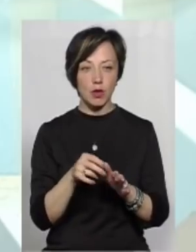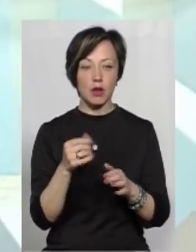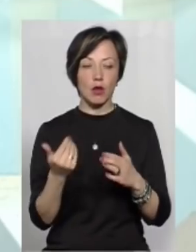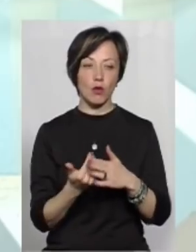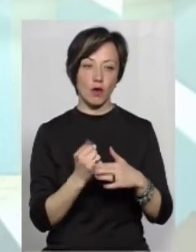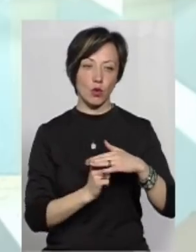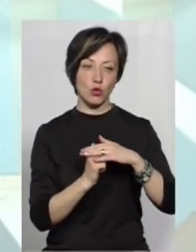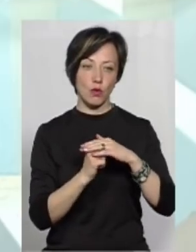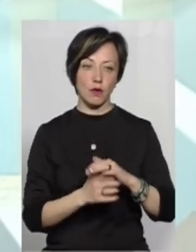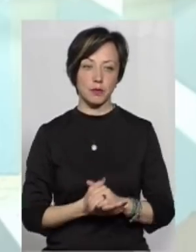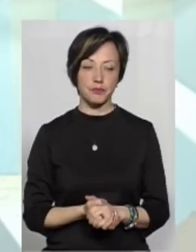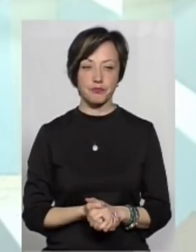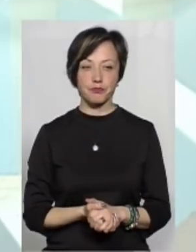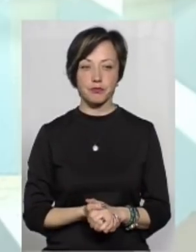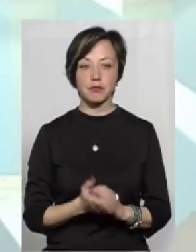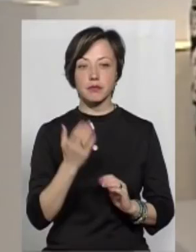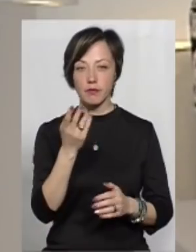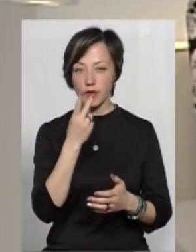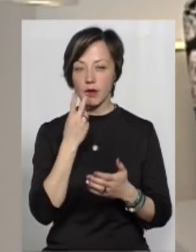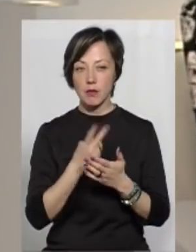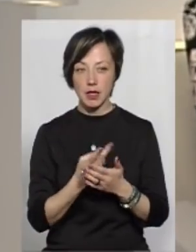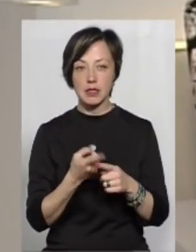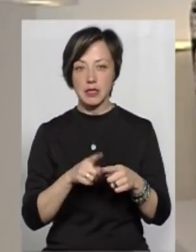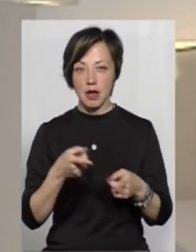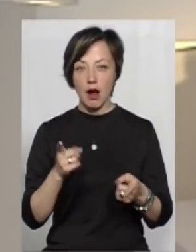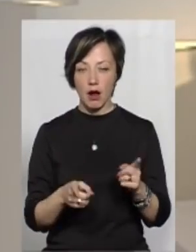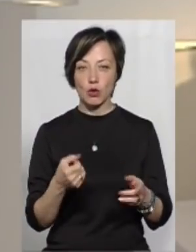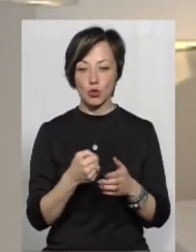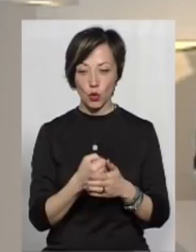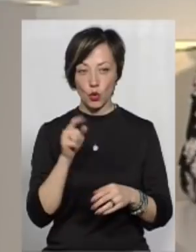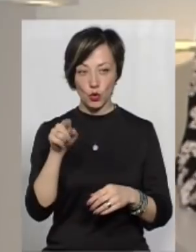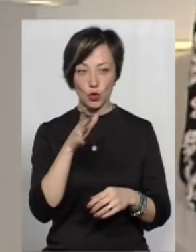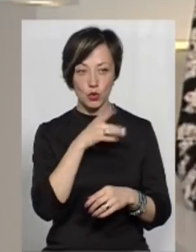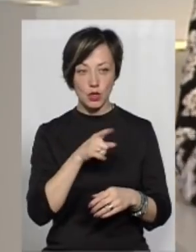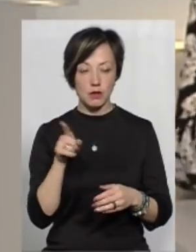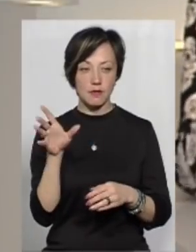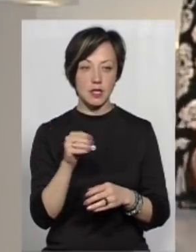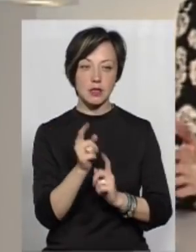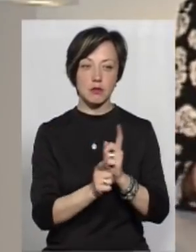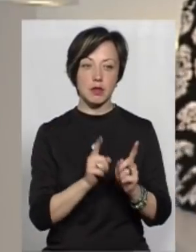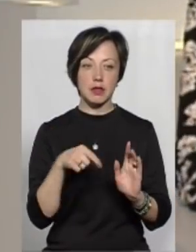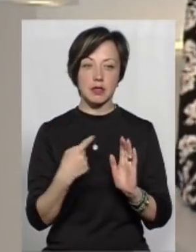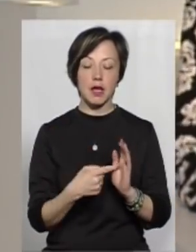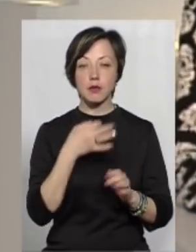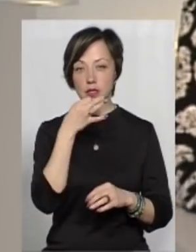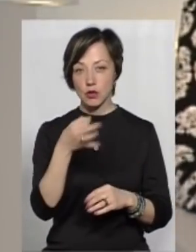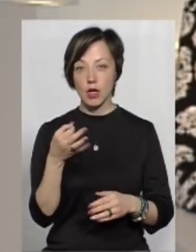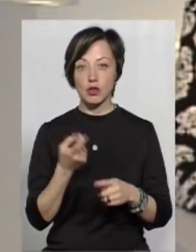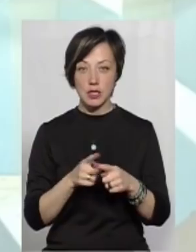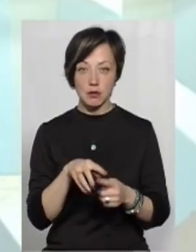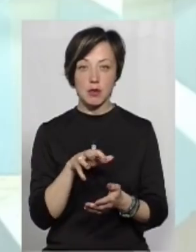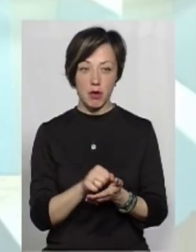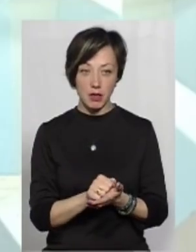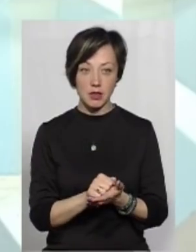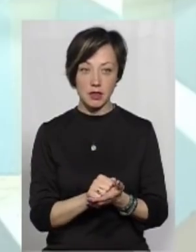на нові основи. І ви бачите, це реально, що до того часу це все має змінитися? Ну, я вам скажу, якщо цим